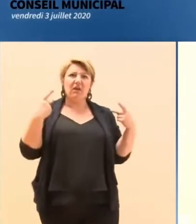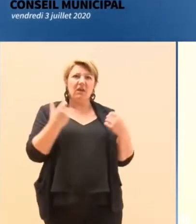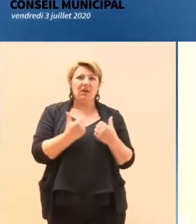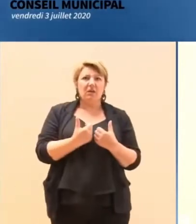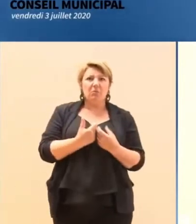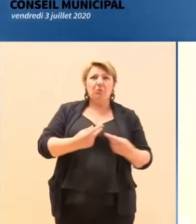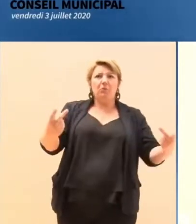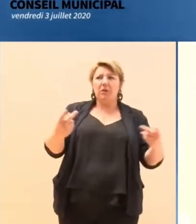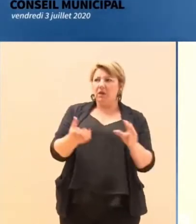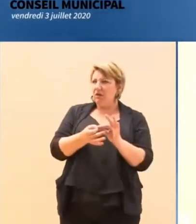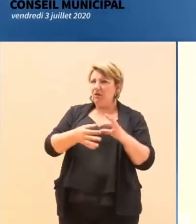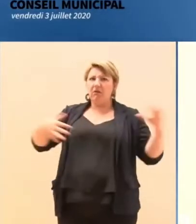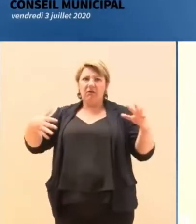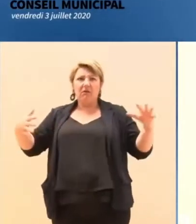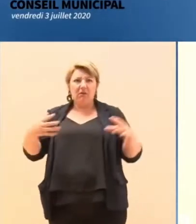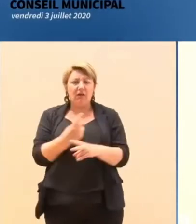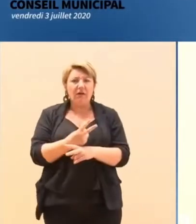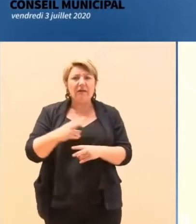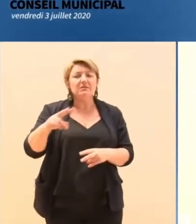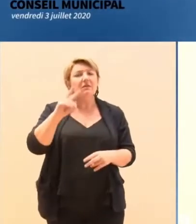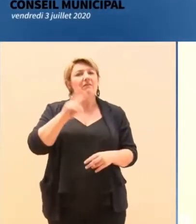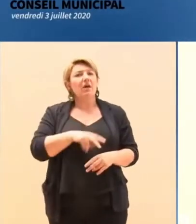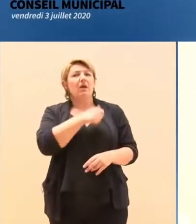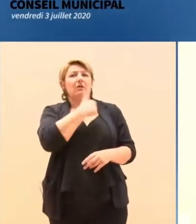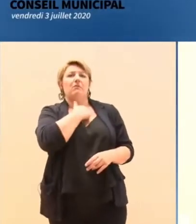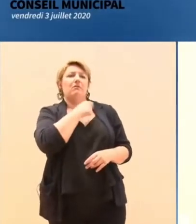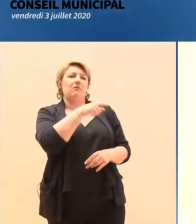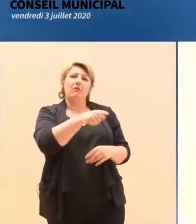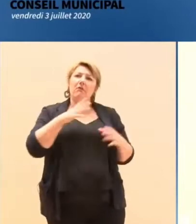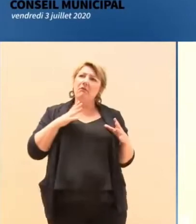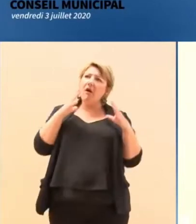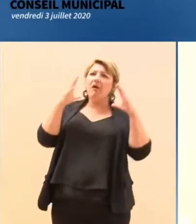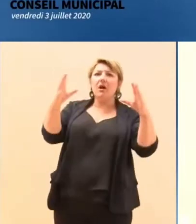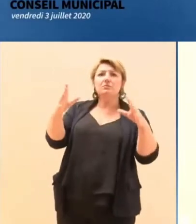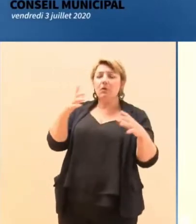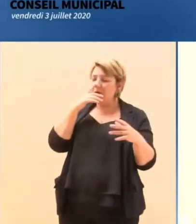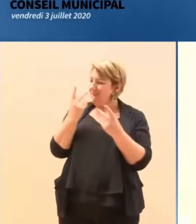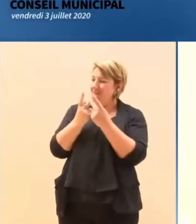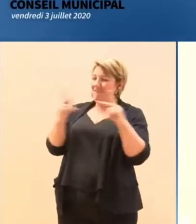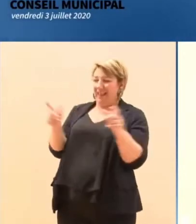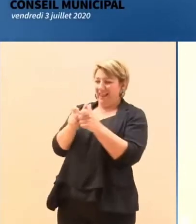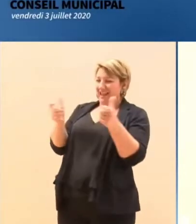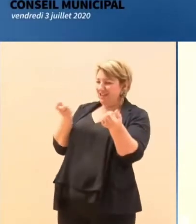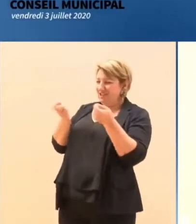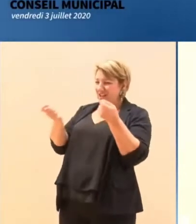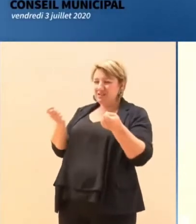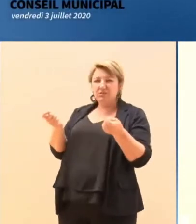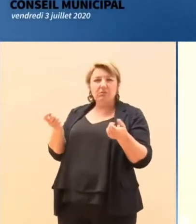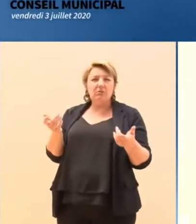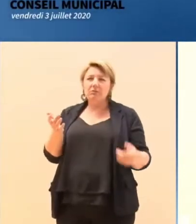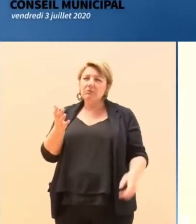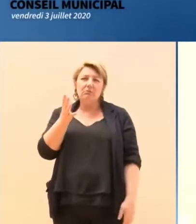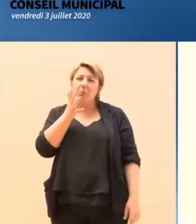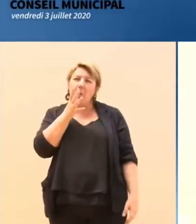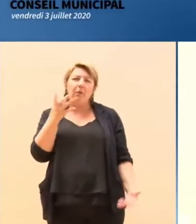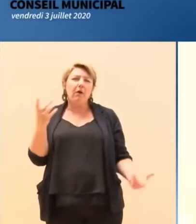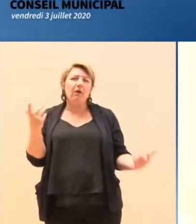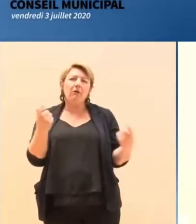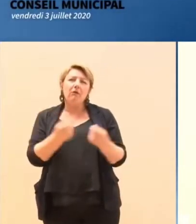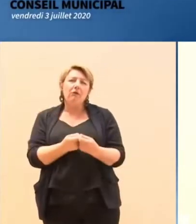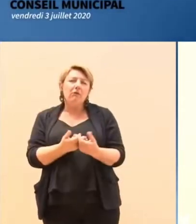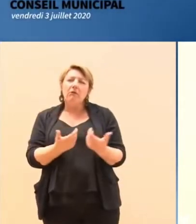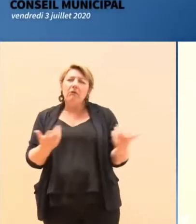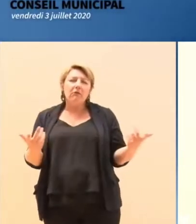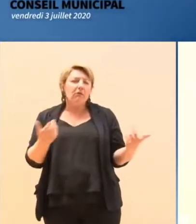'exprime ne me paraît pas compatible avec la gestion de la ville qui souffre déjà de très nombreux manquements.